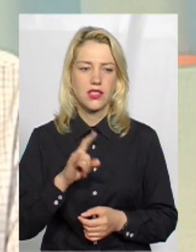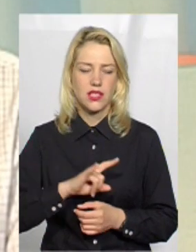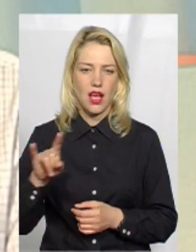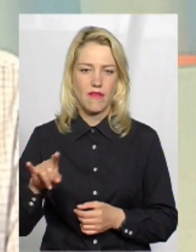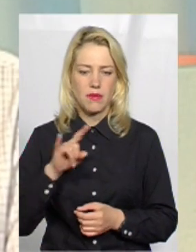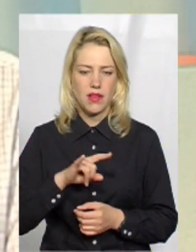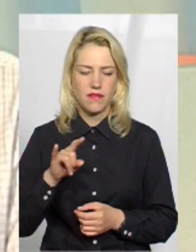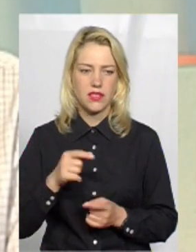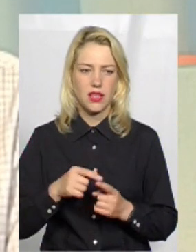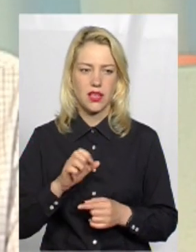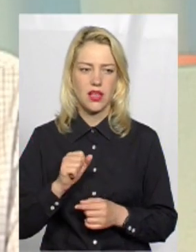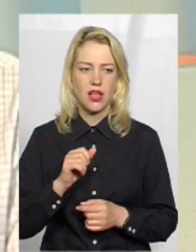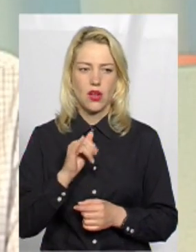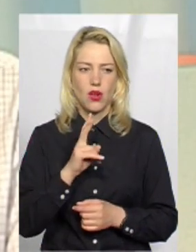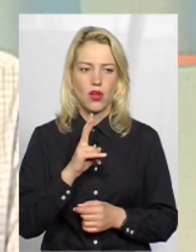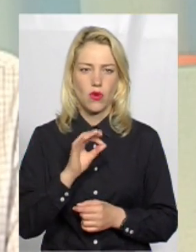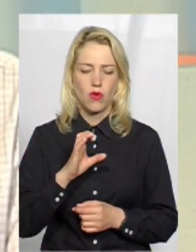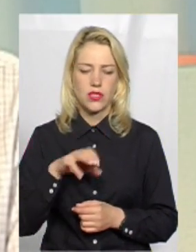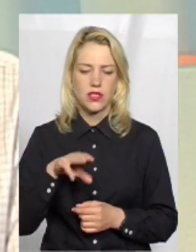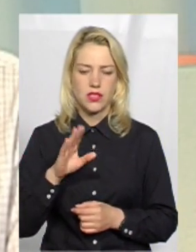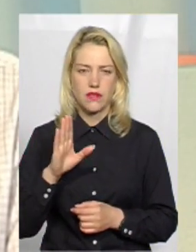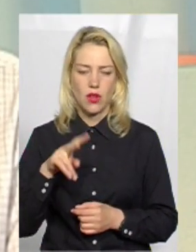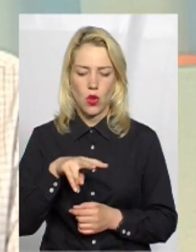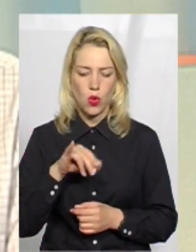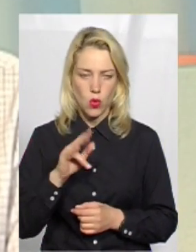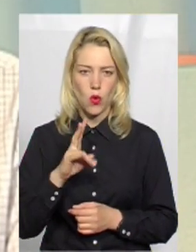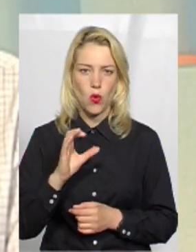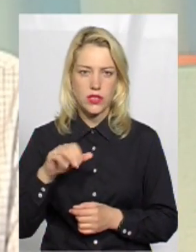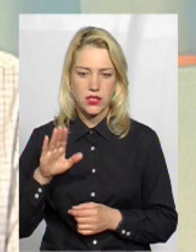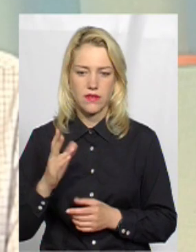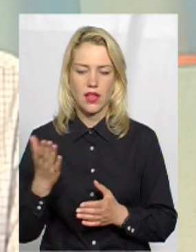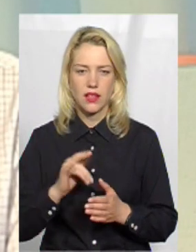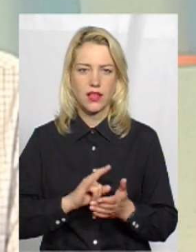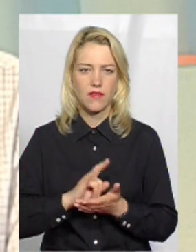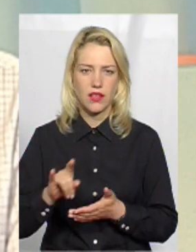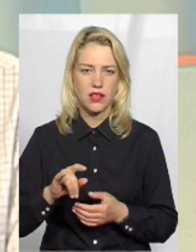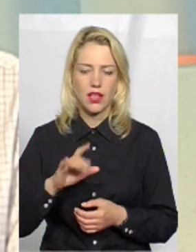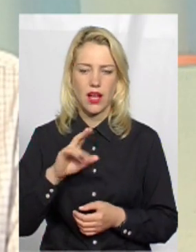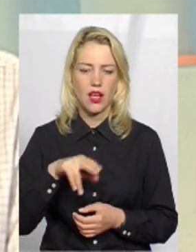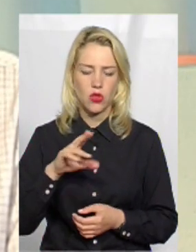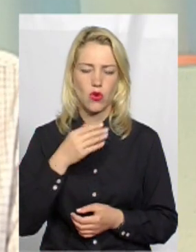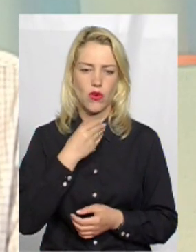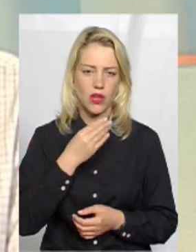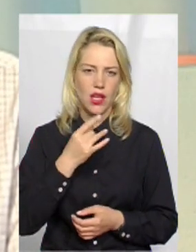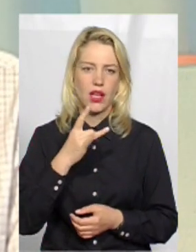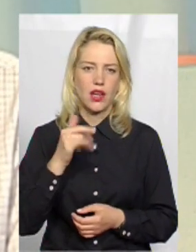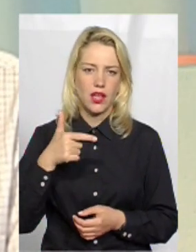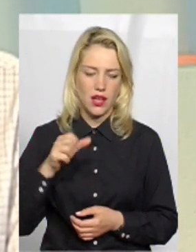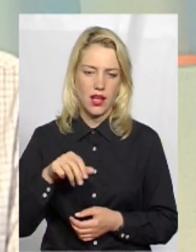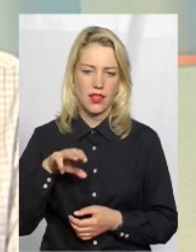авіаперевізників, лоукостів, який зараз літає, зокрема, і до Вільнюса, і до Риги, до Таліна,